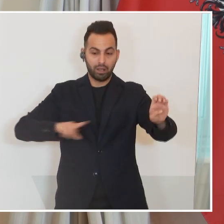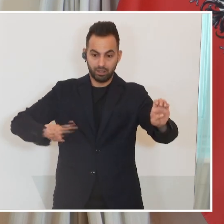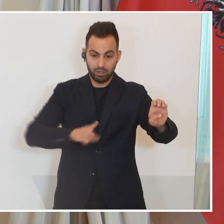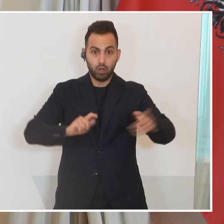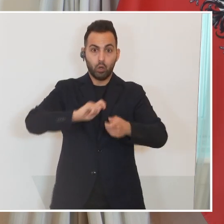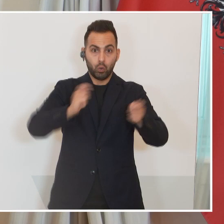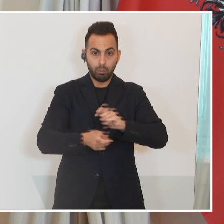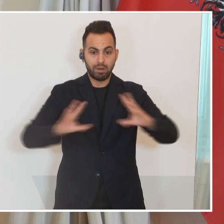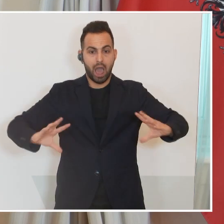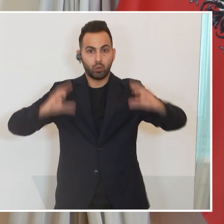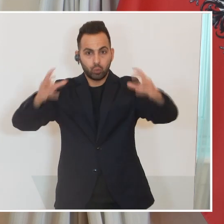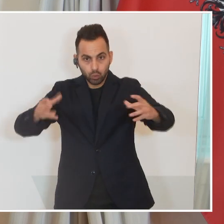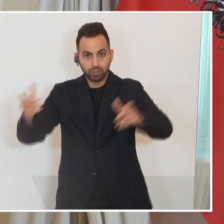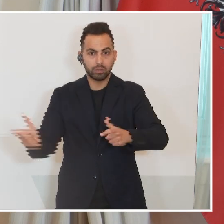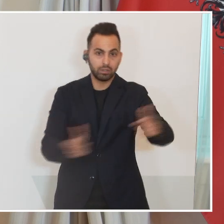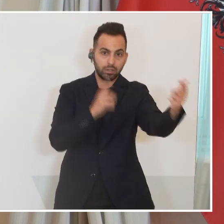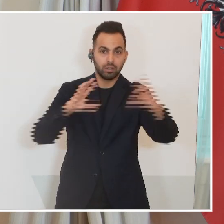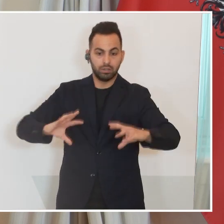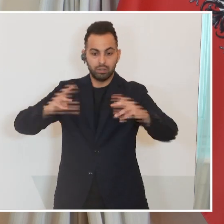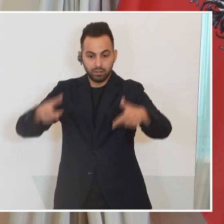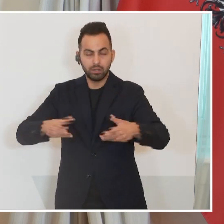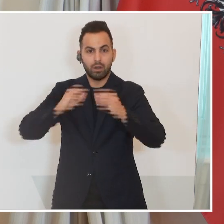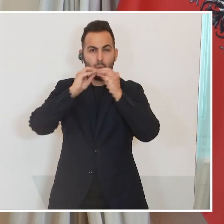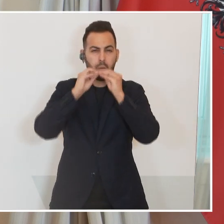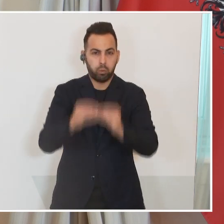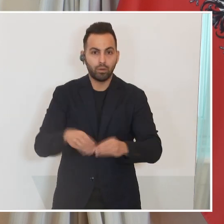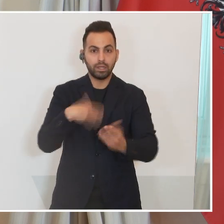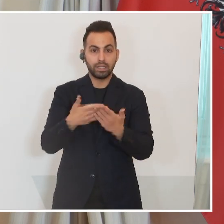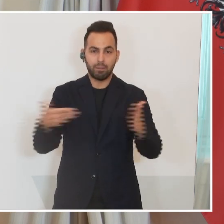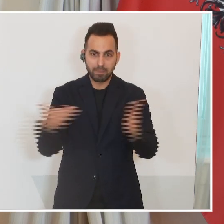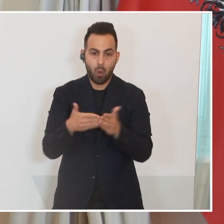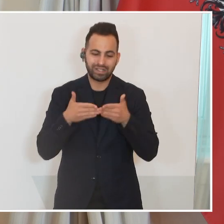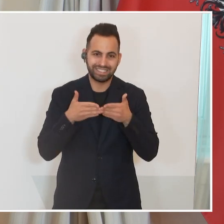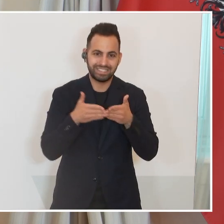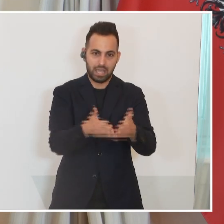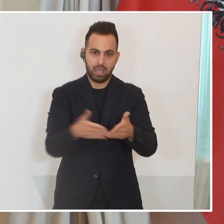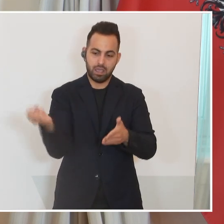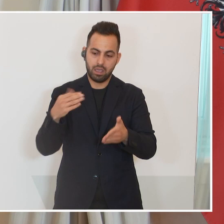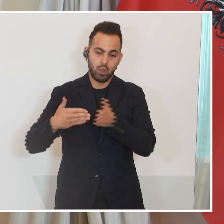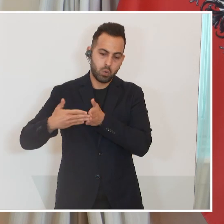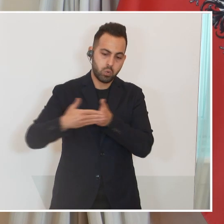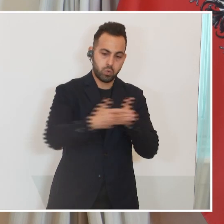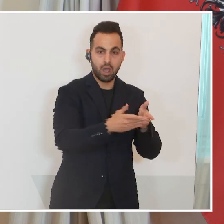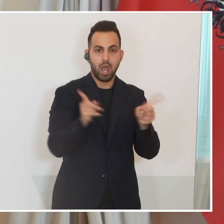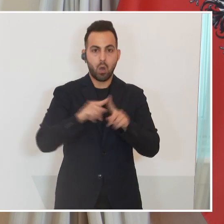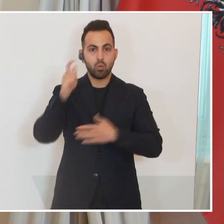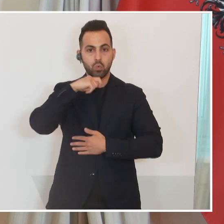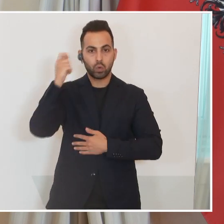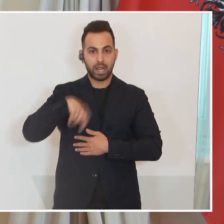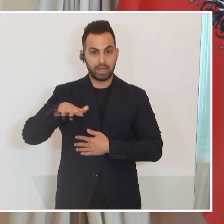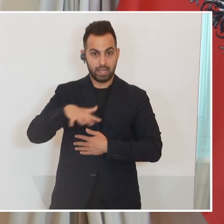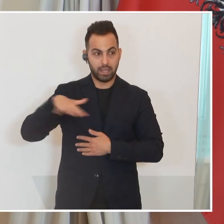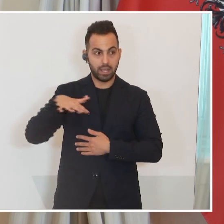jeweils eine Umladung der Systeme. Daher braucht es beides aus meiner Sicht. Es gibt auch von der ukrainischen Seite, ich habe mit dem